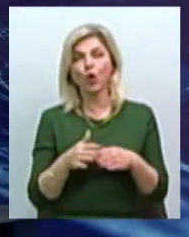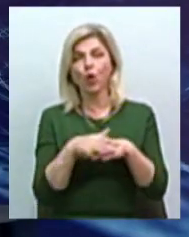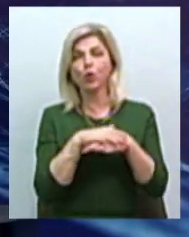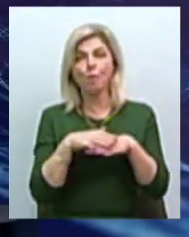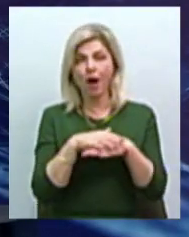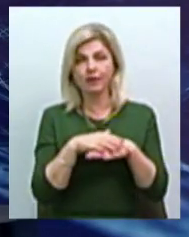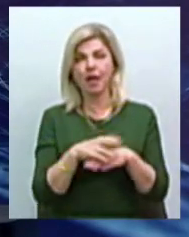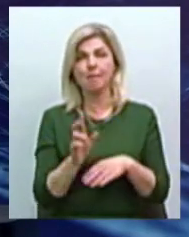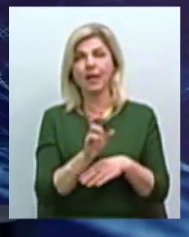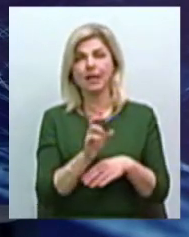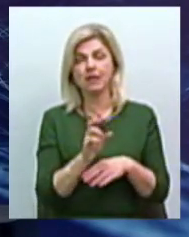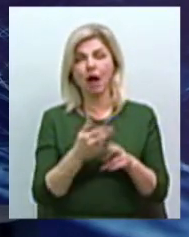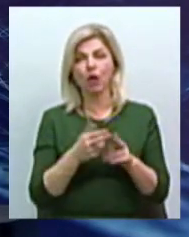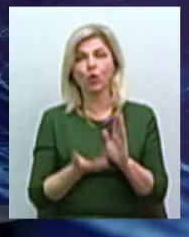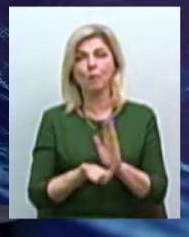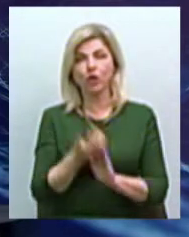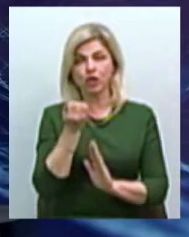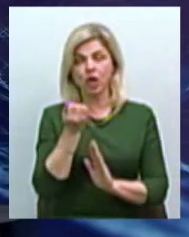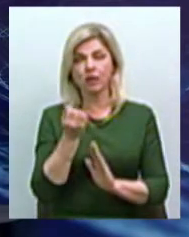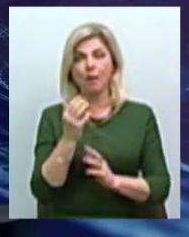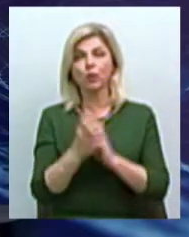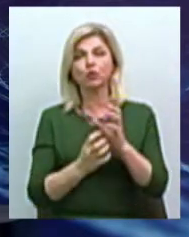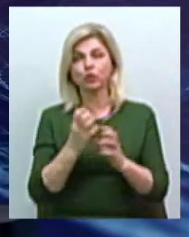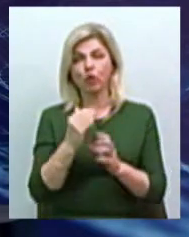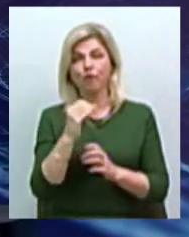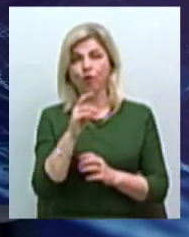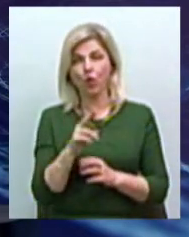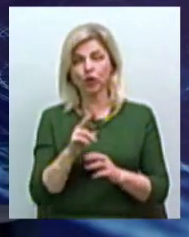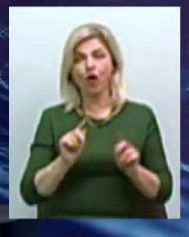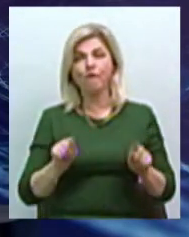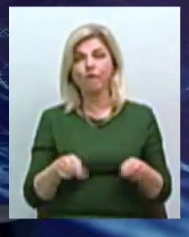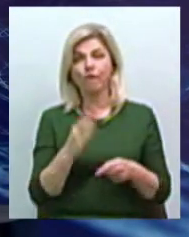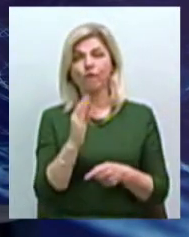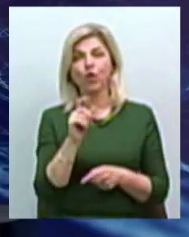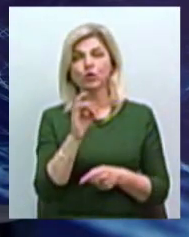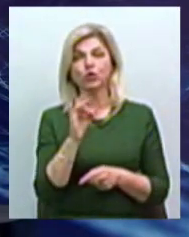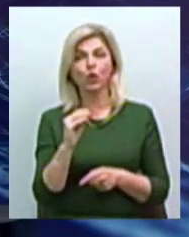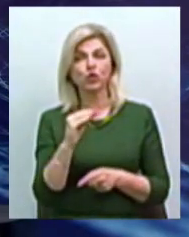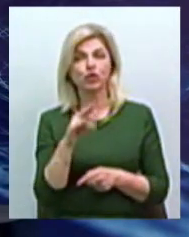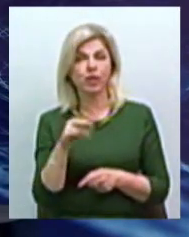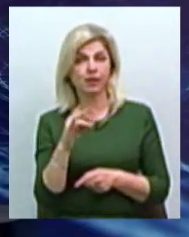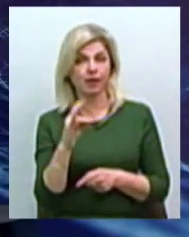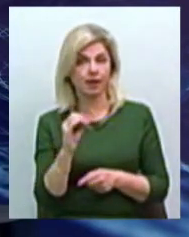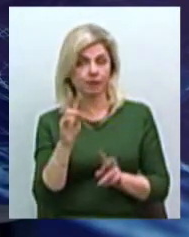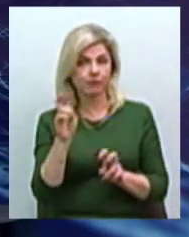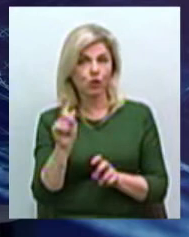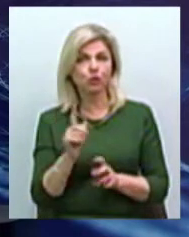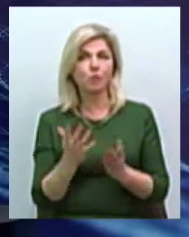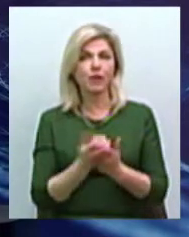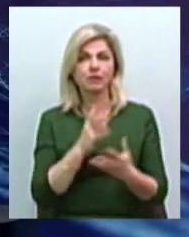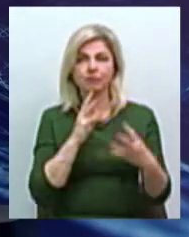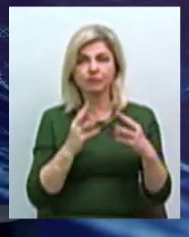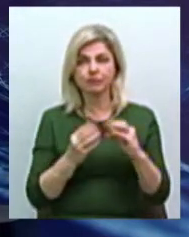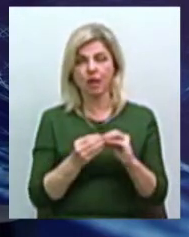підтримував Международний фонд «Возрождений». І ми, прежде всего, проєкт направили, щоб знайти взаємопонимання жителів,